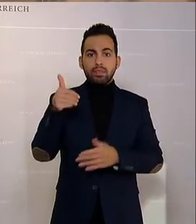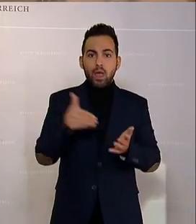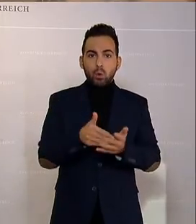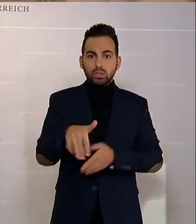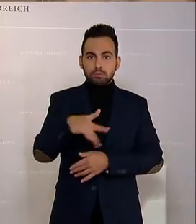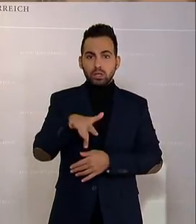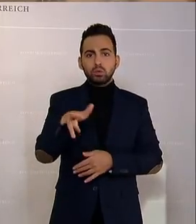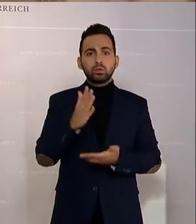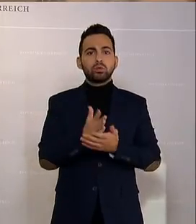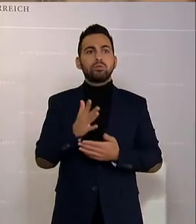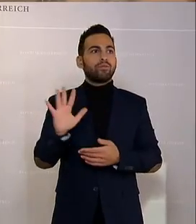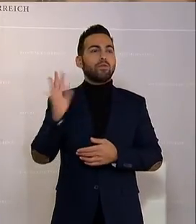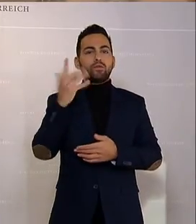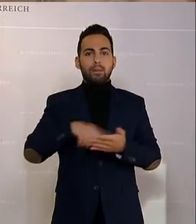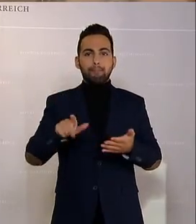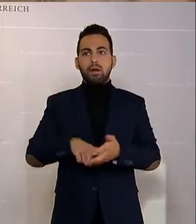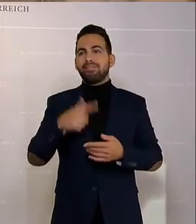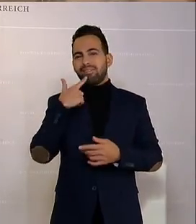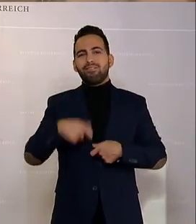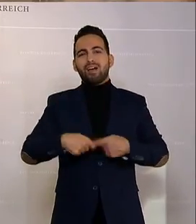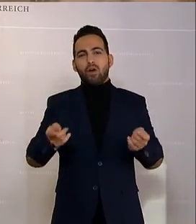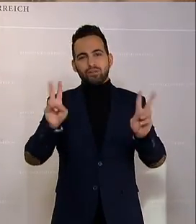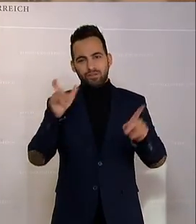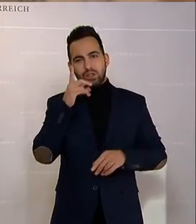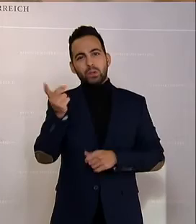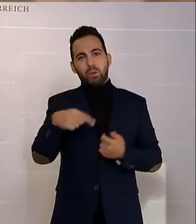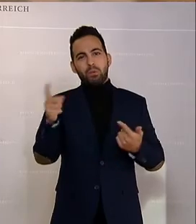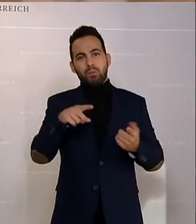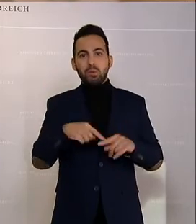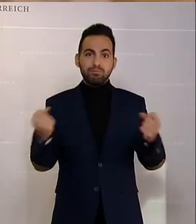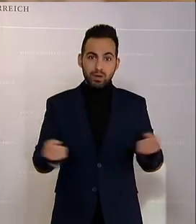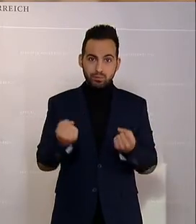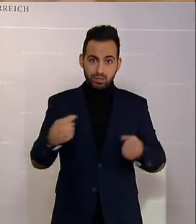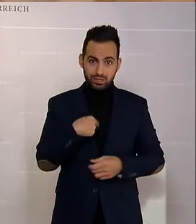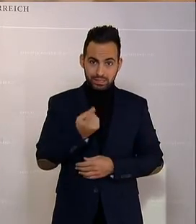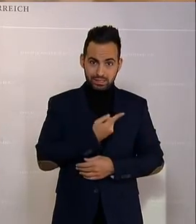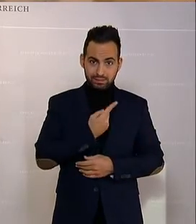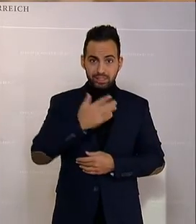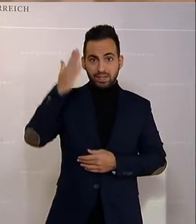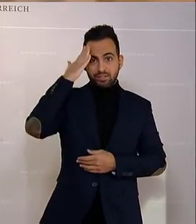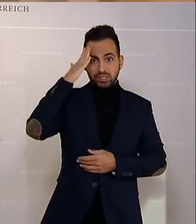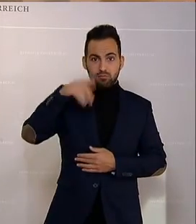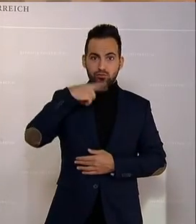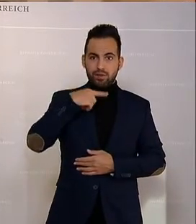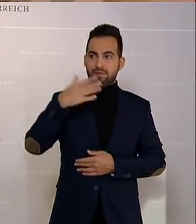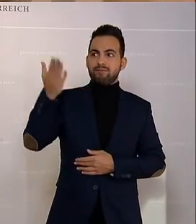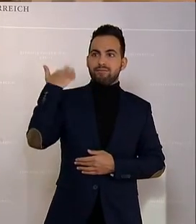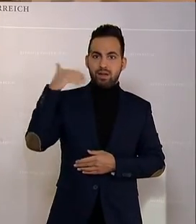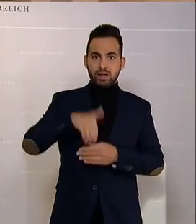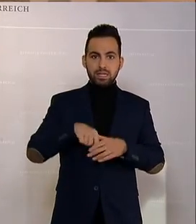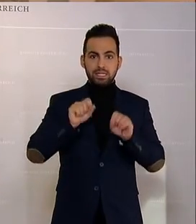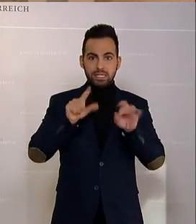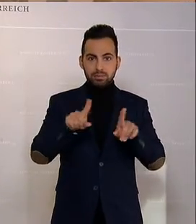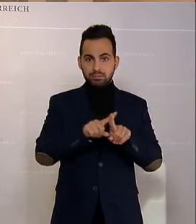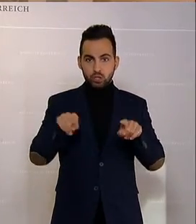Sie schon zum fünften Mal verkauft haben, sind ausschließlich auf das Bemühen. Und das weiß ich, weil ich selbst Wissenschaftssprecher war von 2017